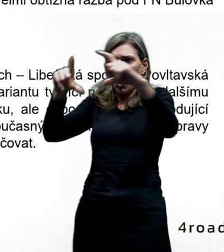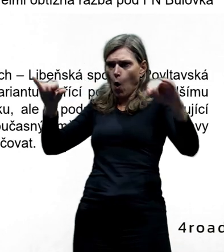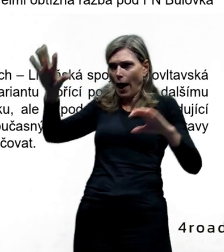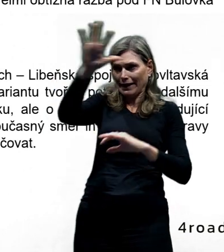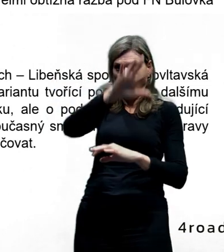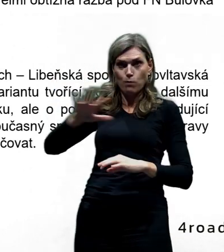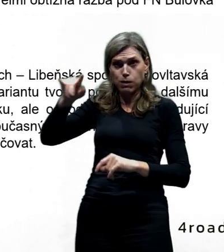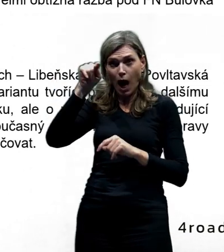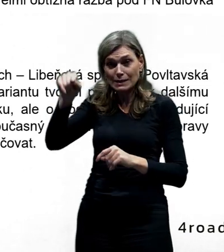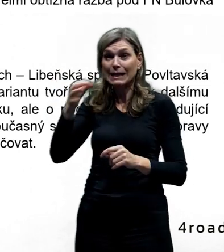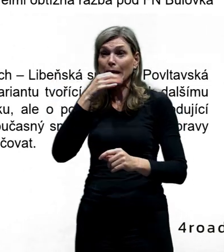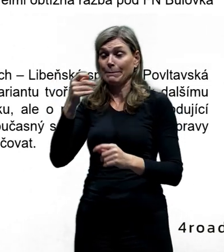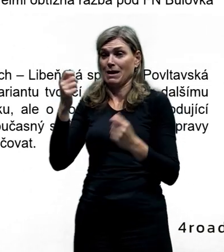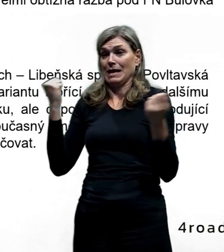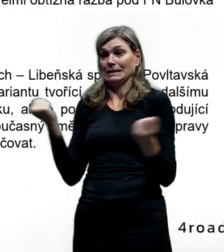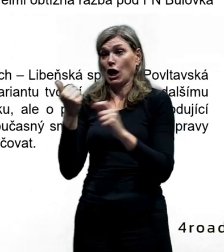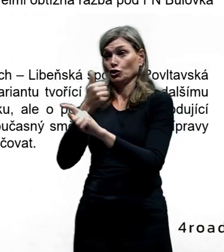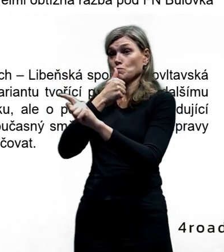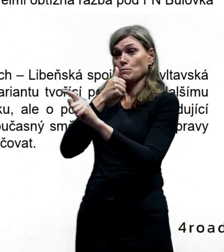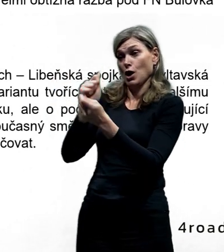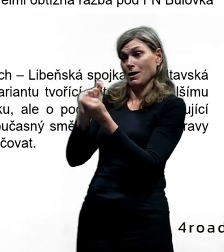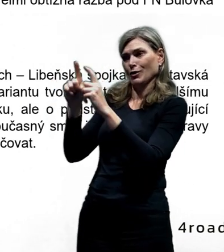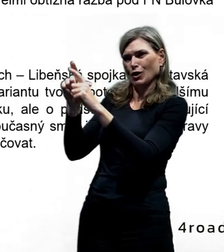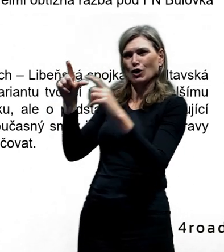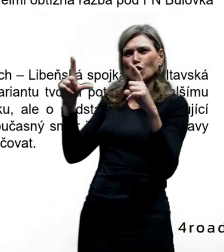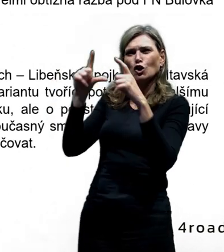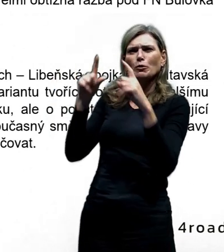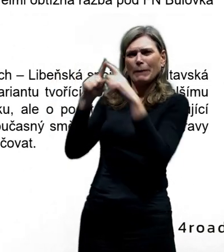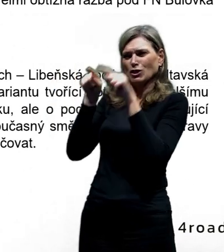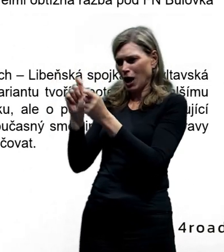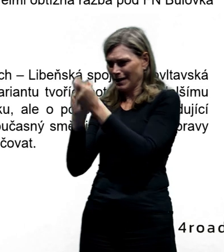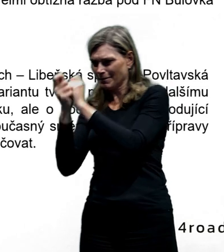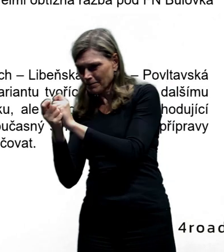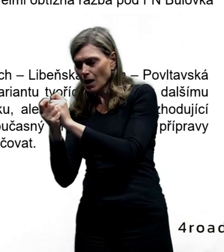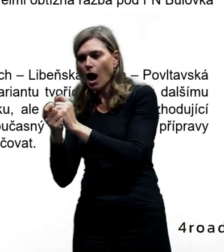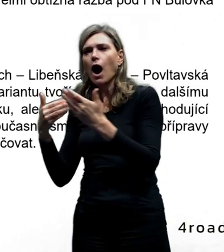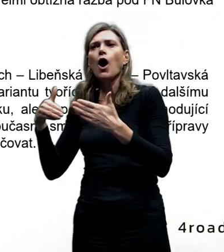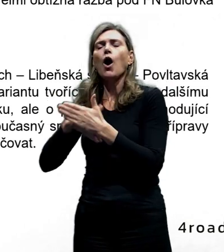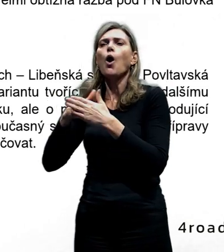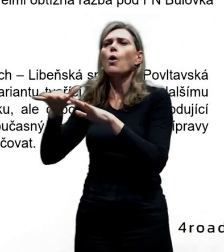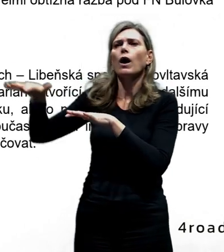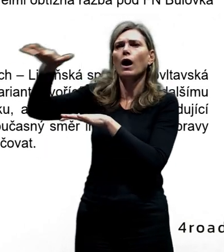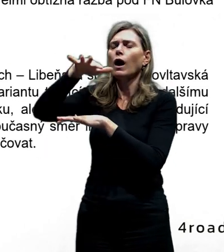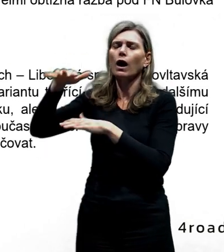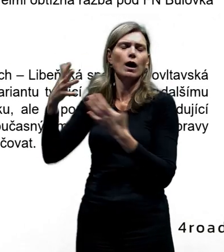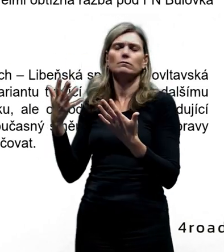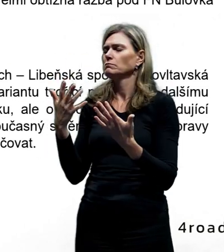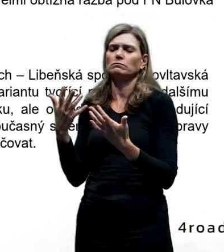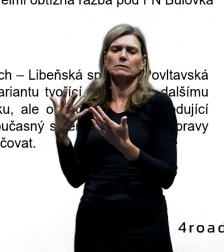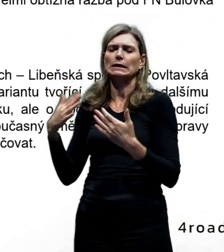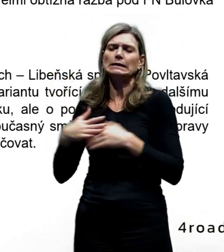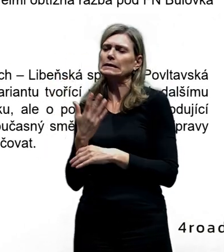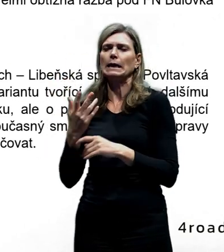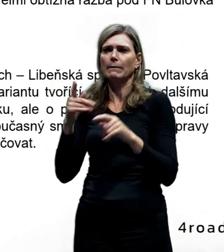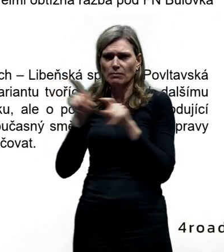jednu stranu toho trojuhelníka a nese to sebou obrovské nároky na ten vrchol, který nám tam zbyde.